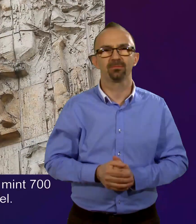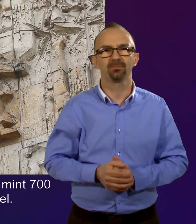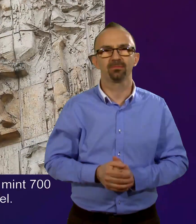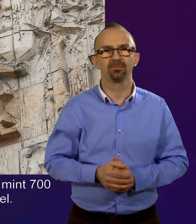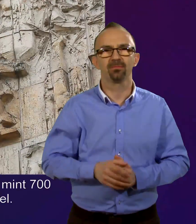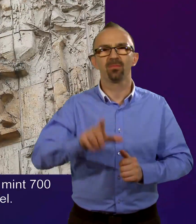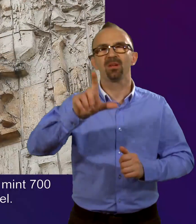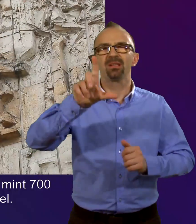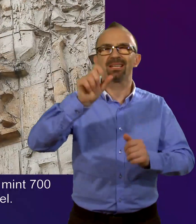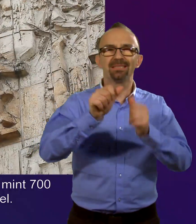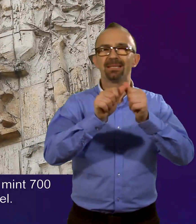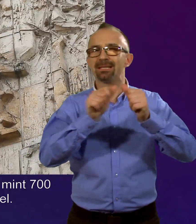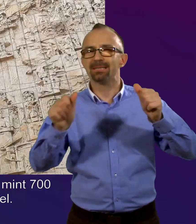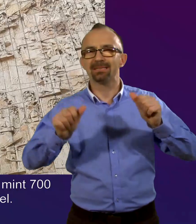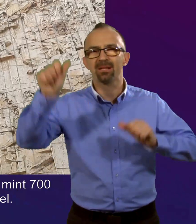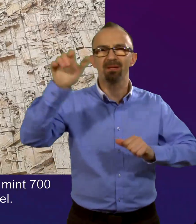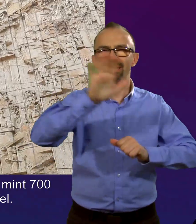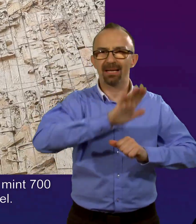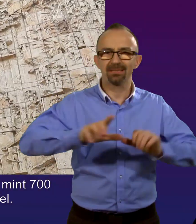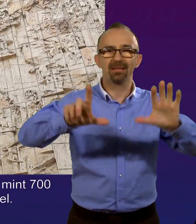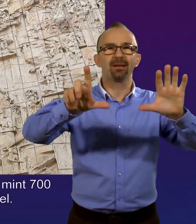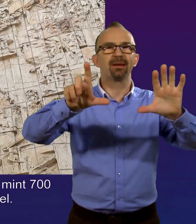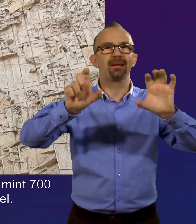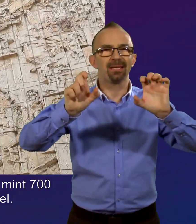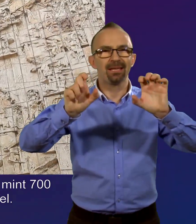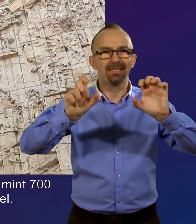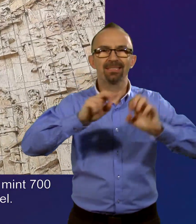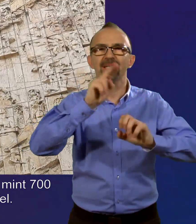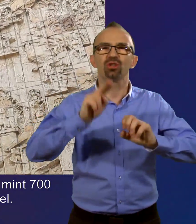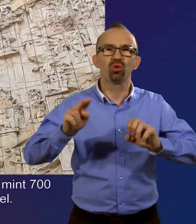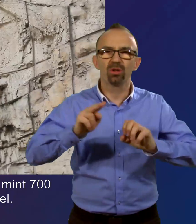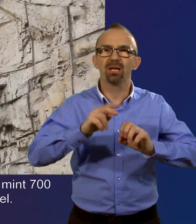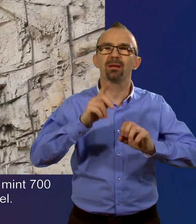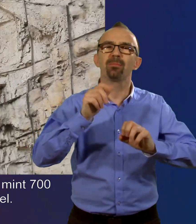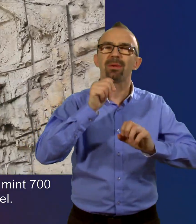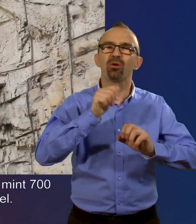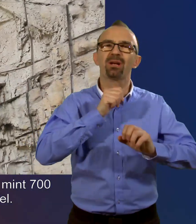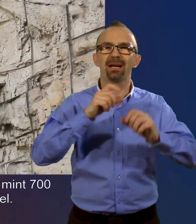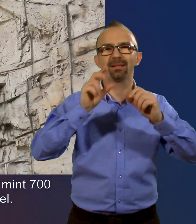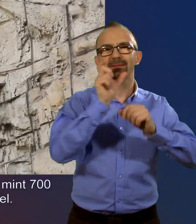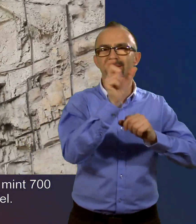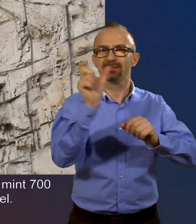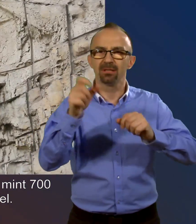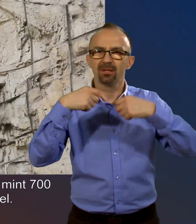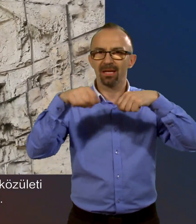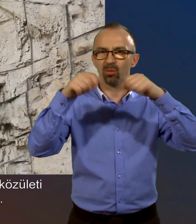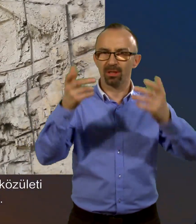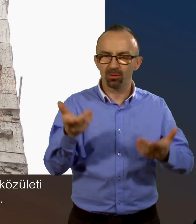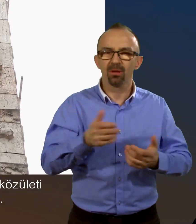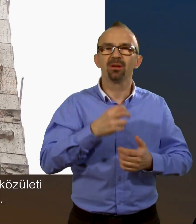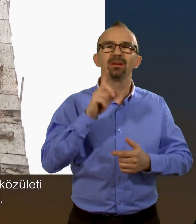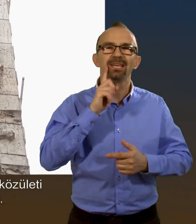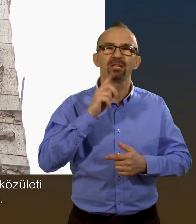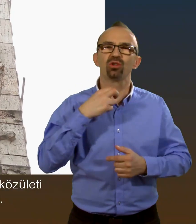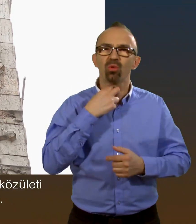Majd 200 négyzetméteres felület, több mint 700 zsolnai pirogránit elemből épül föl. Illés Gyula